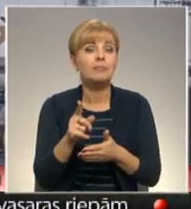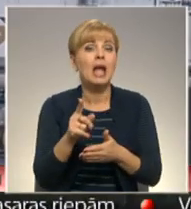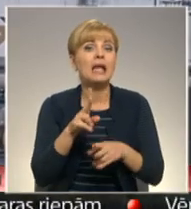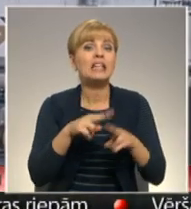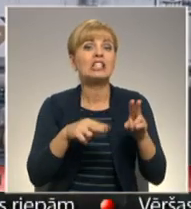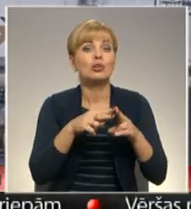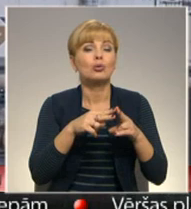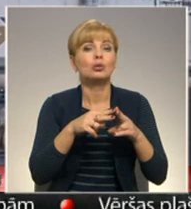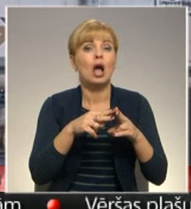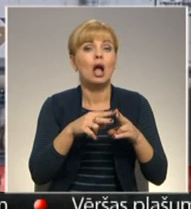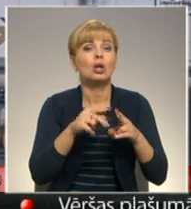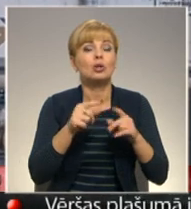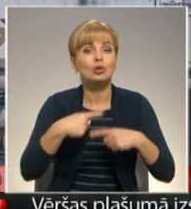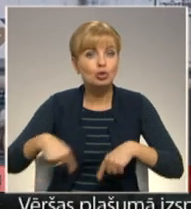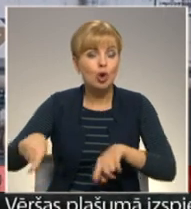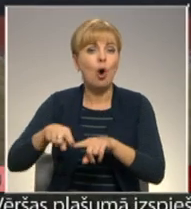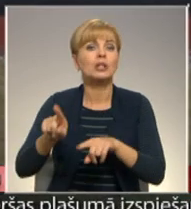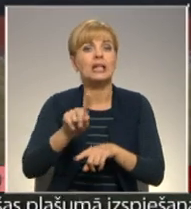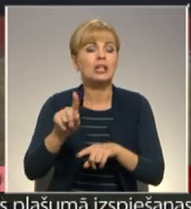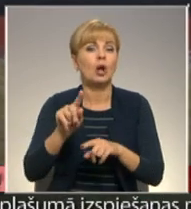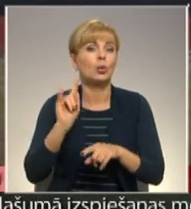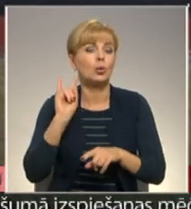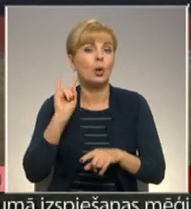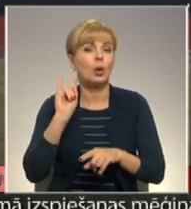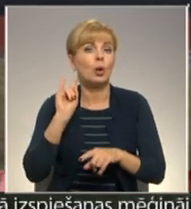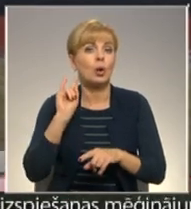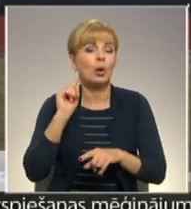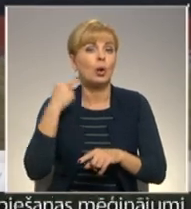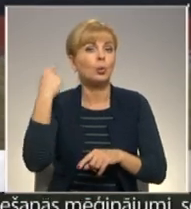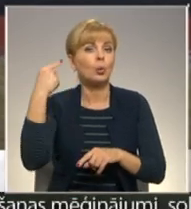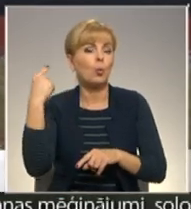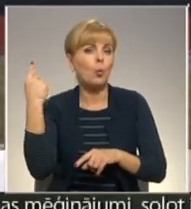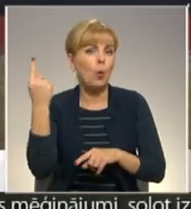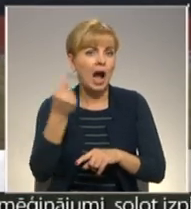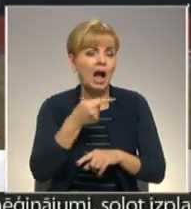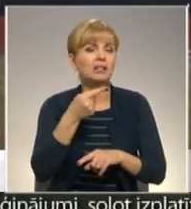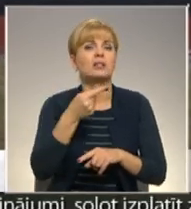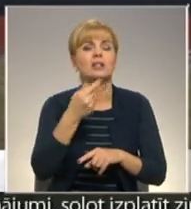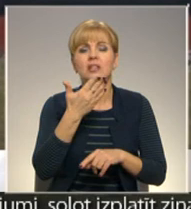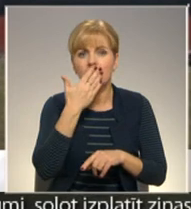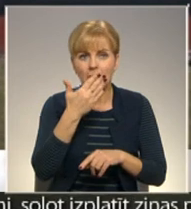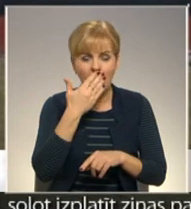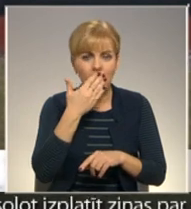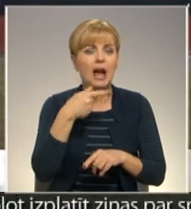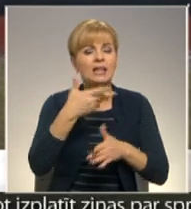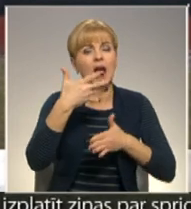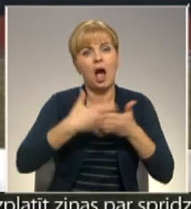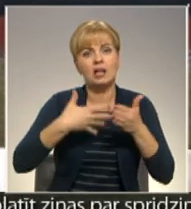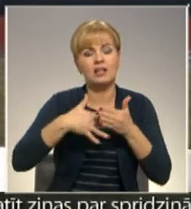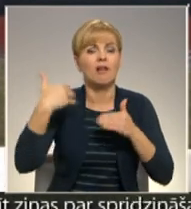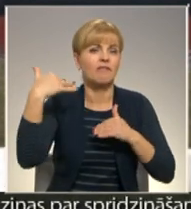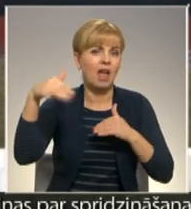tas ir troksnis, tās ir smakas. Mums ir ierēķināta gan gaisa ventilācija ar filtriem, viss tā kā